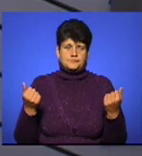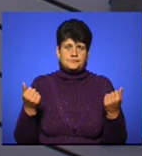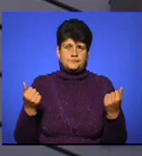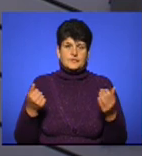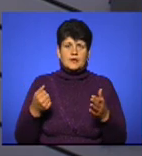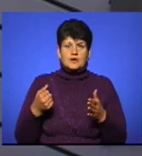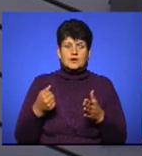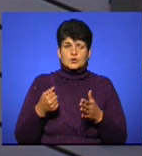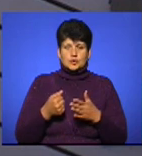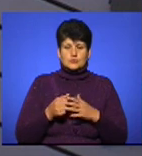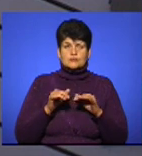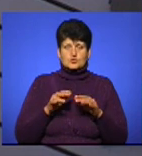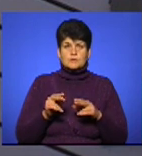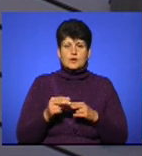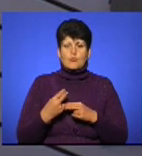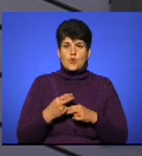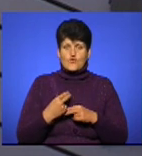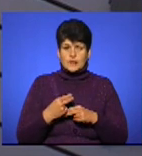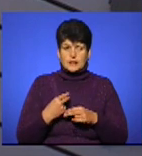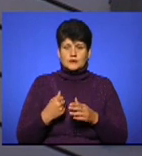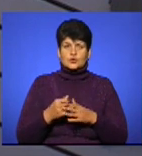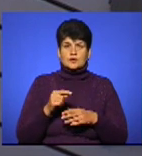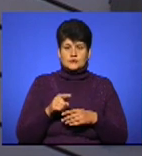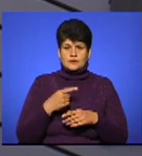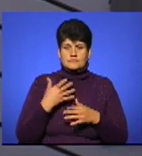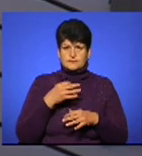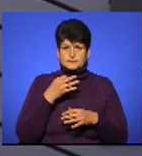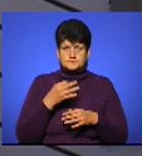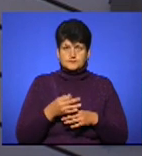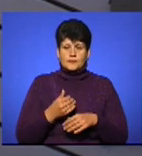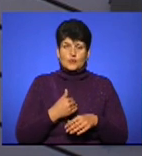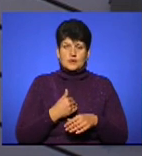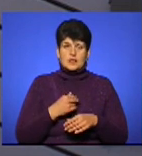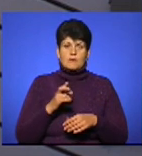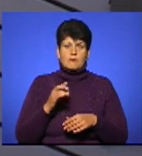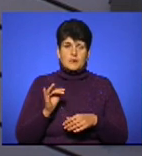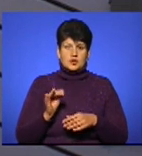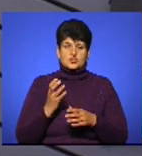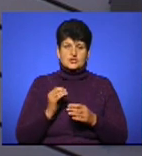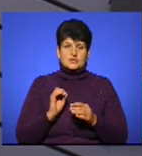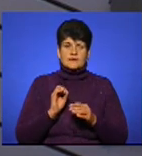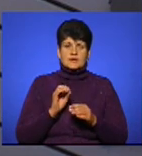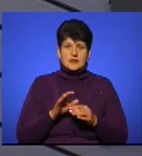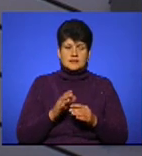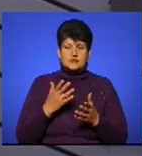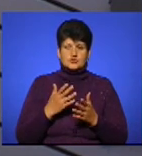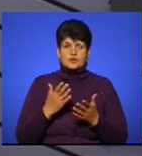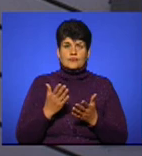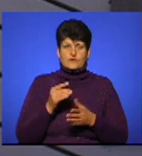До способів профілактики, до тих, що я назвав, я би хотів ще віднести, якщо ви